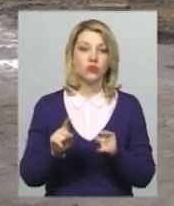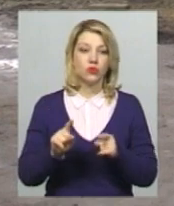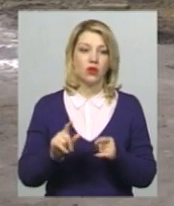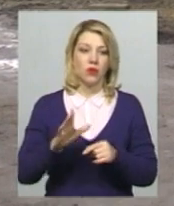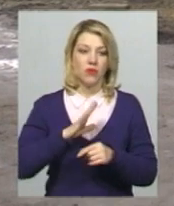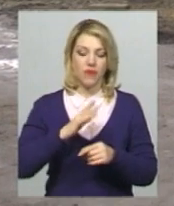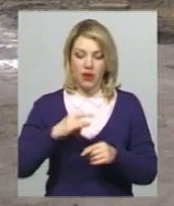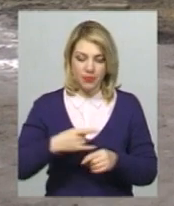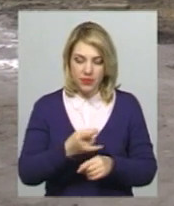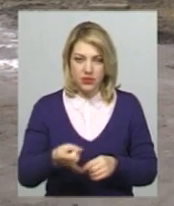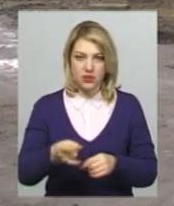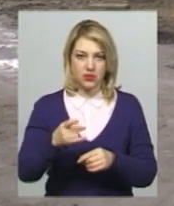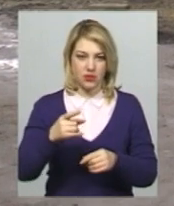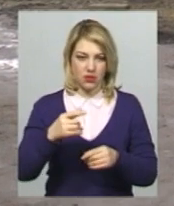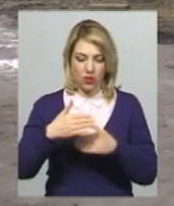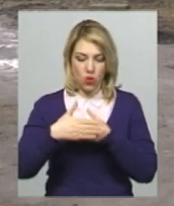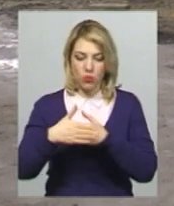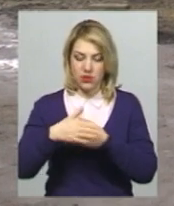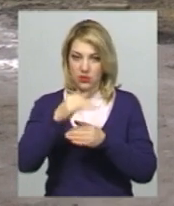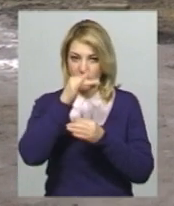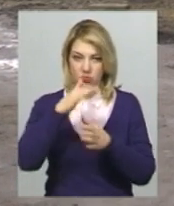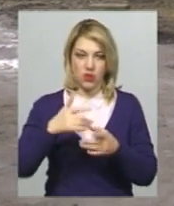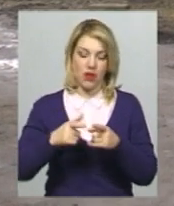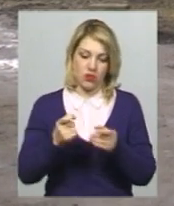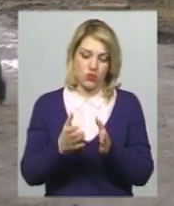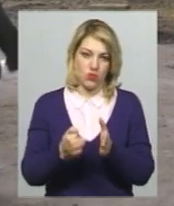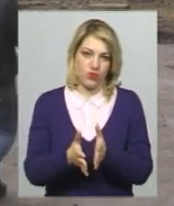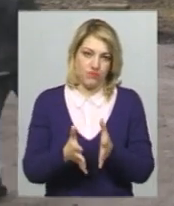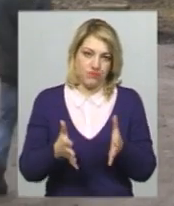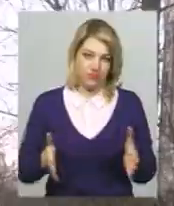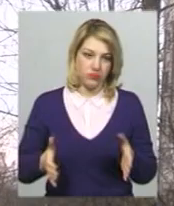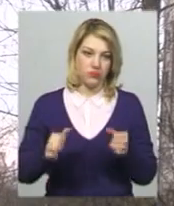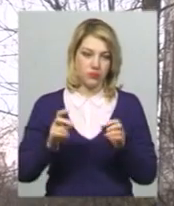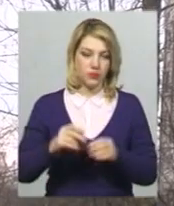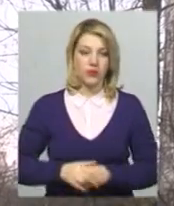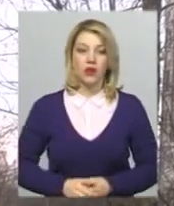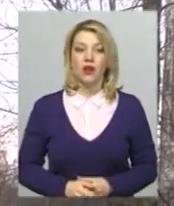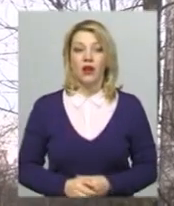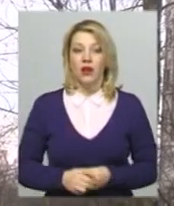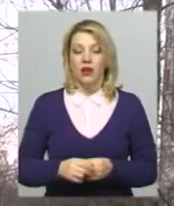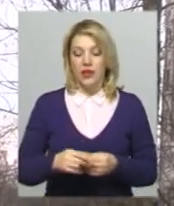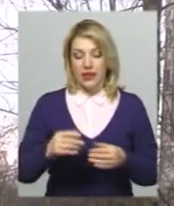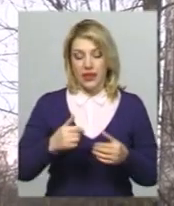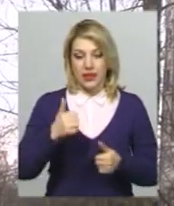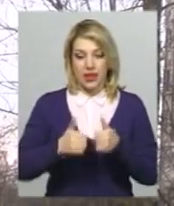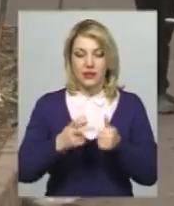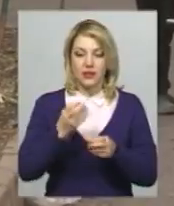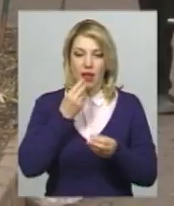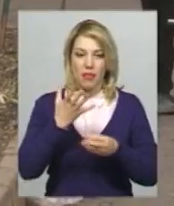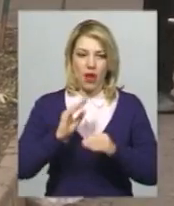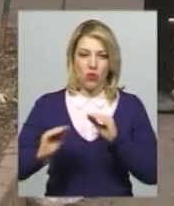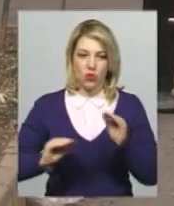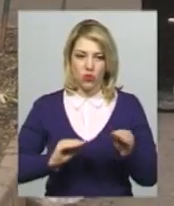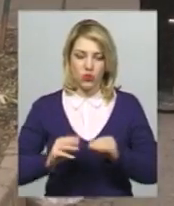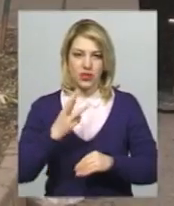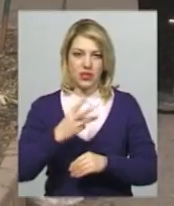під'їхати, немає як до під'їзду, бо заставлено все, а так хоч буде трошки розгружений двір. Тендер на благоустрій прибудинкової території 31